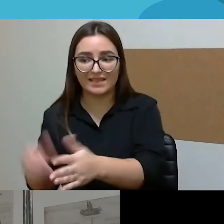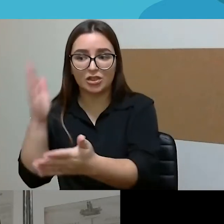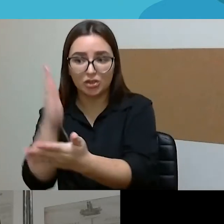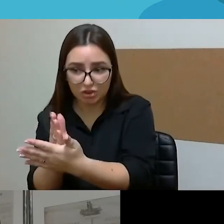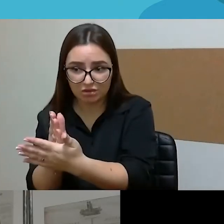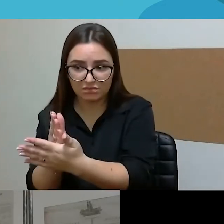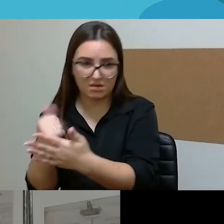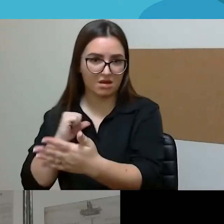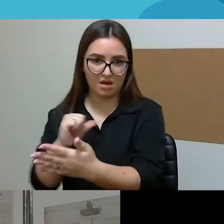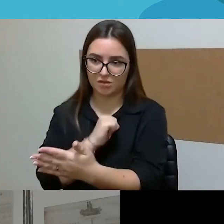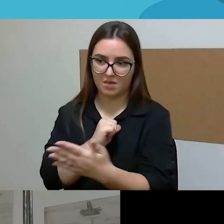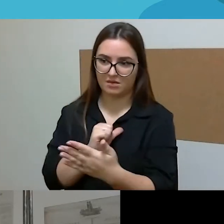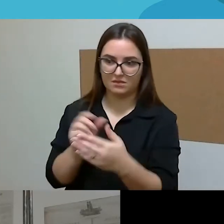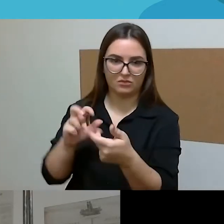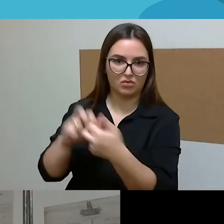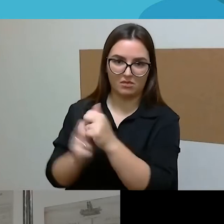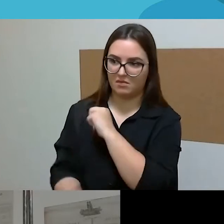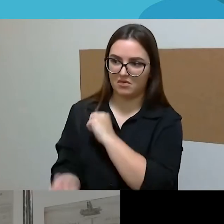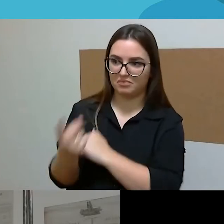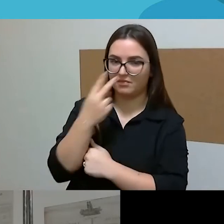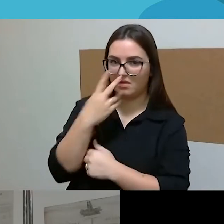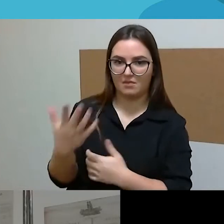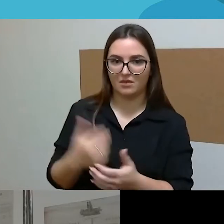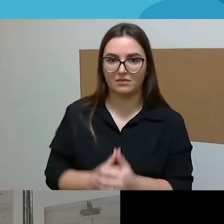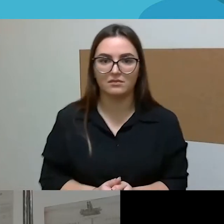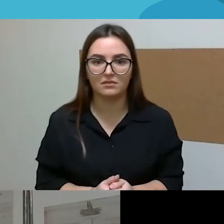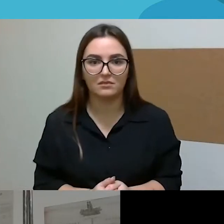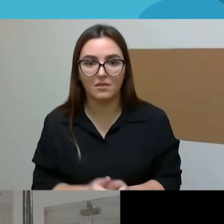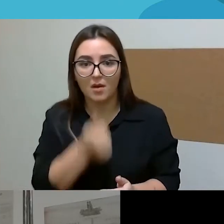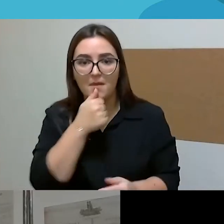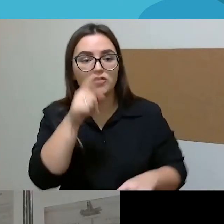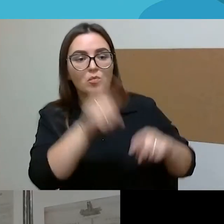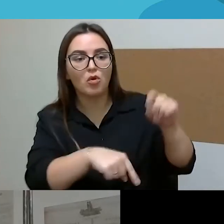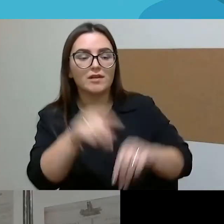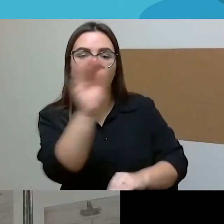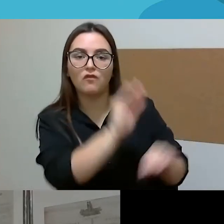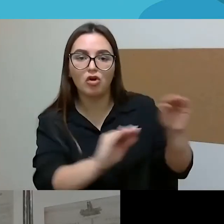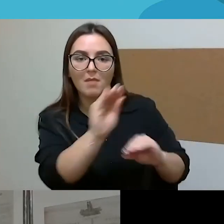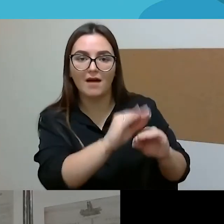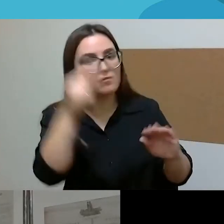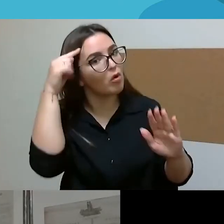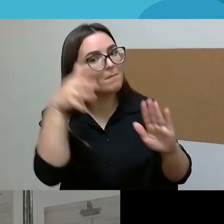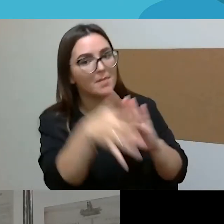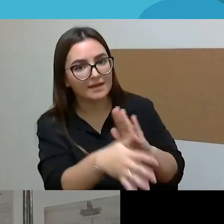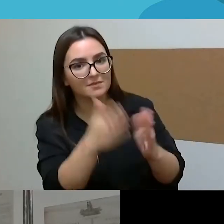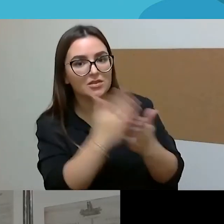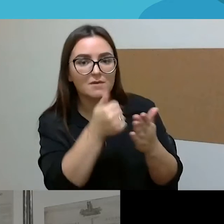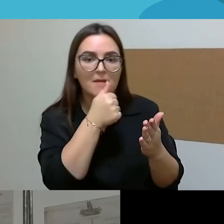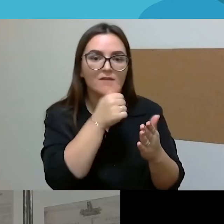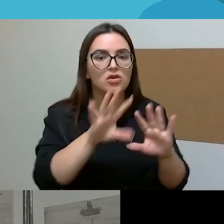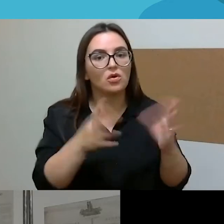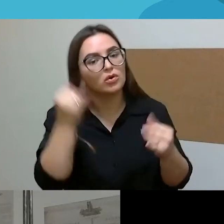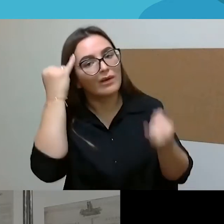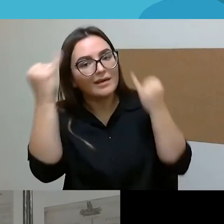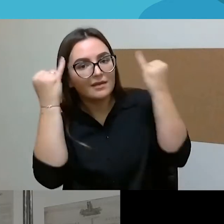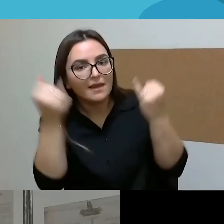neiškyla iš atminties. Ar tą politikos formavimo prasme iškyla kokių nors minčių, kas